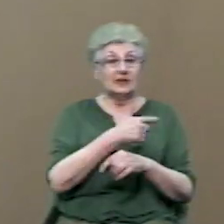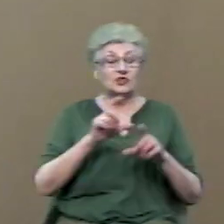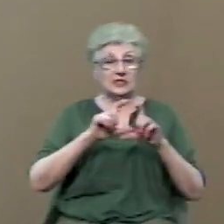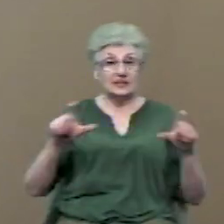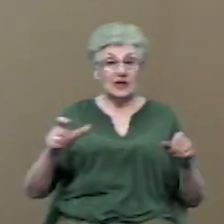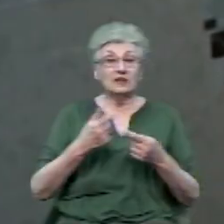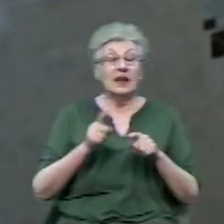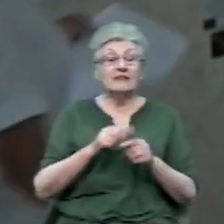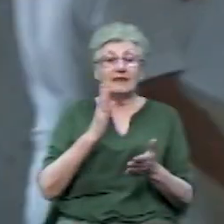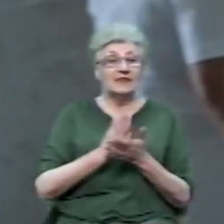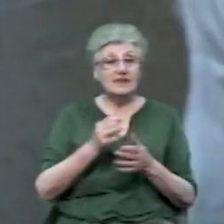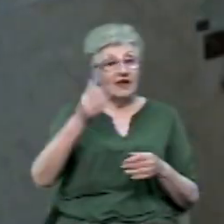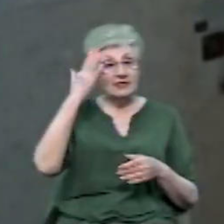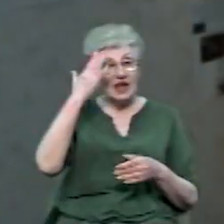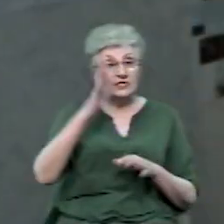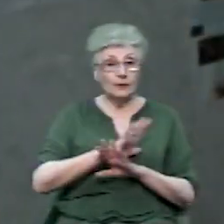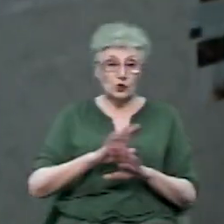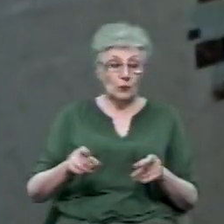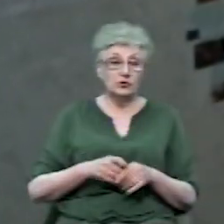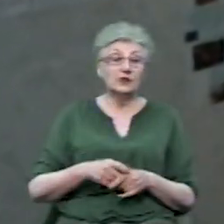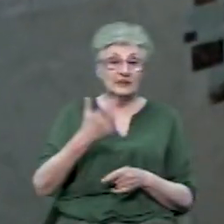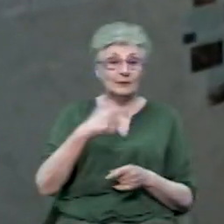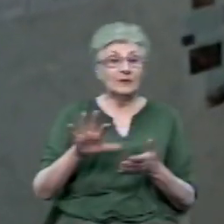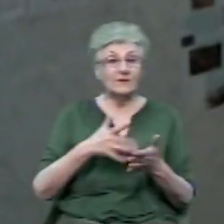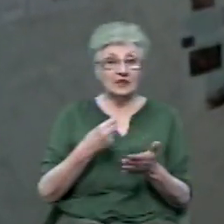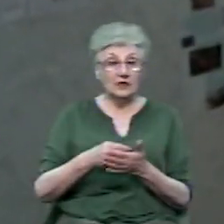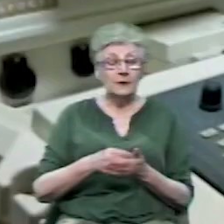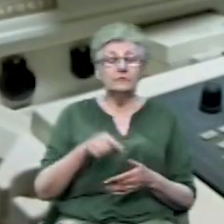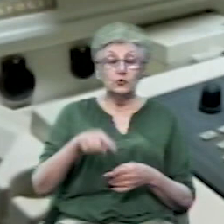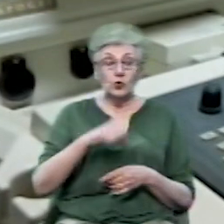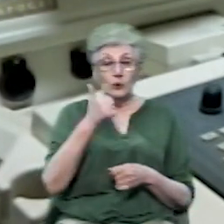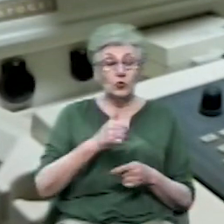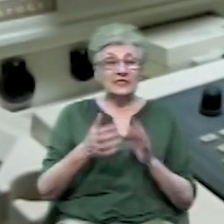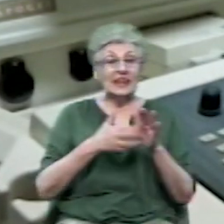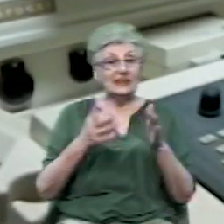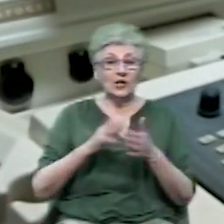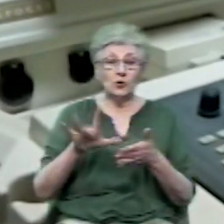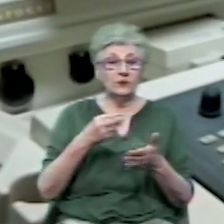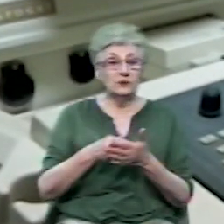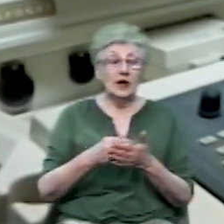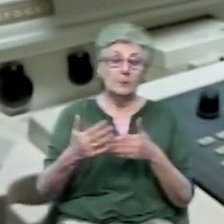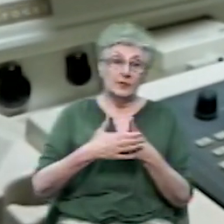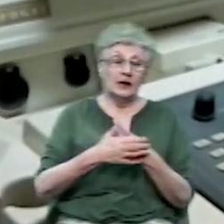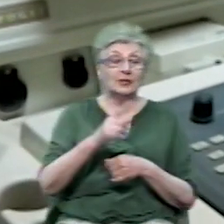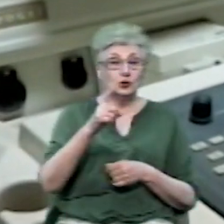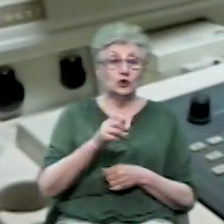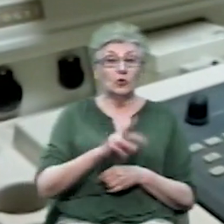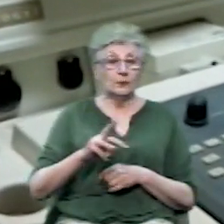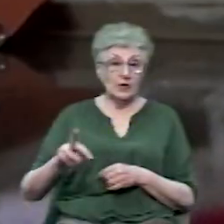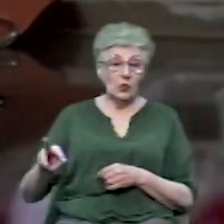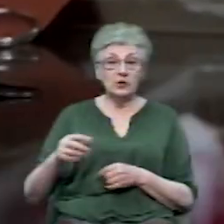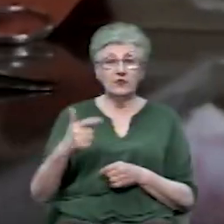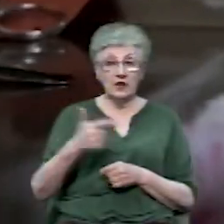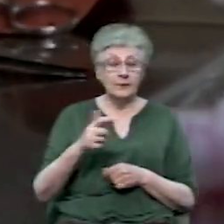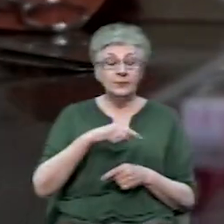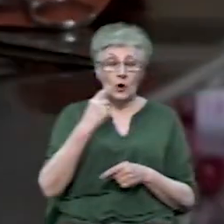неспроможними. В області медичні заклади цьогоріч недофінансували на понад 100 мільйонів гривень, каже директор обласного департаменту охорони